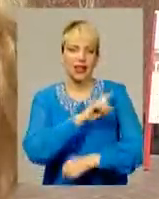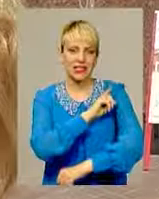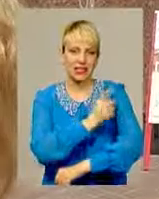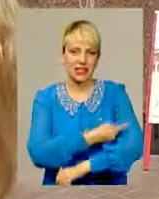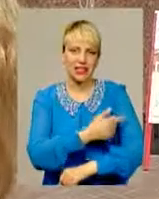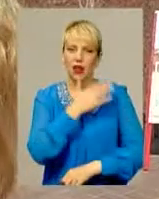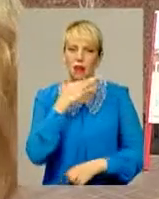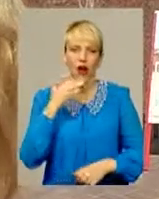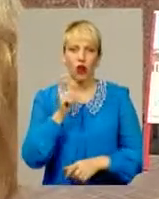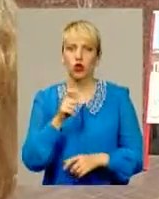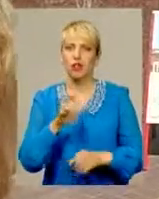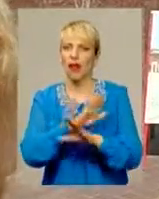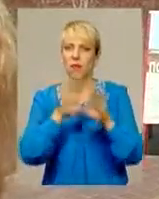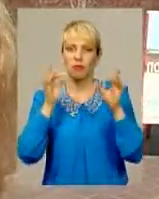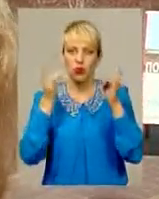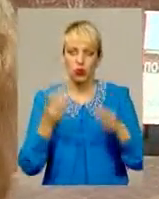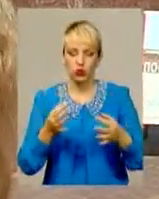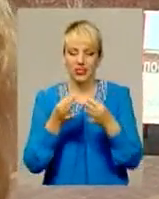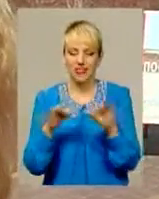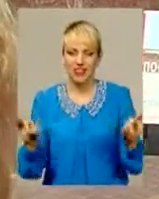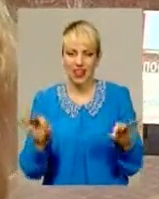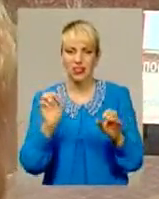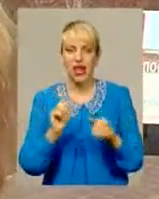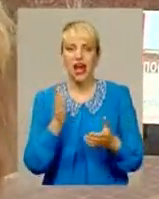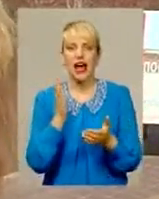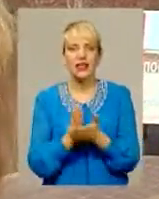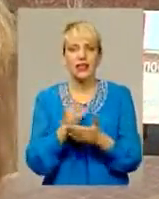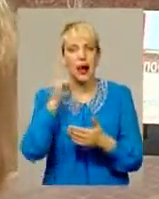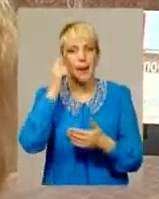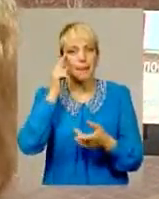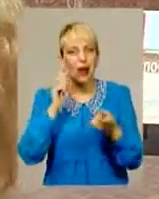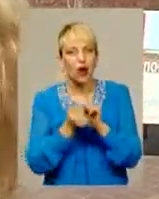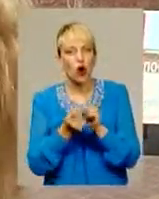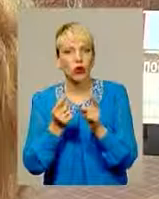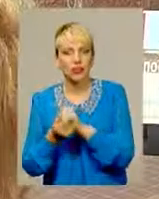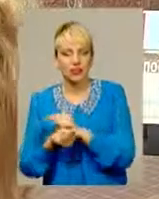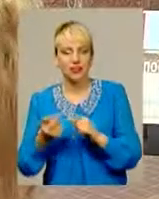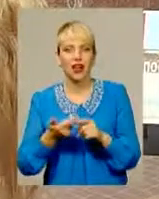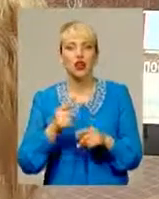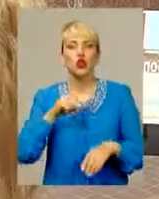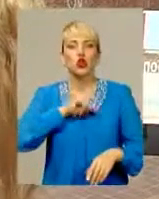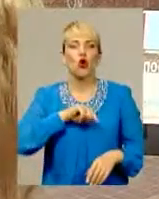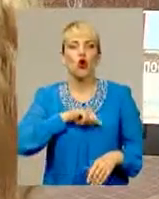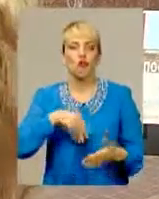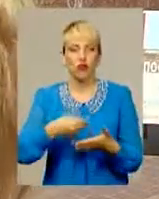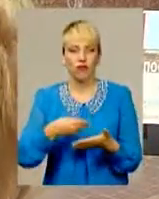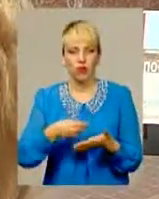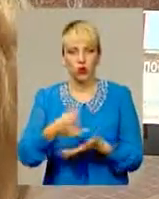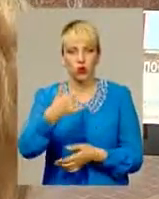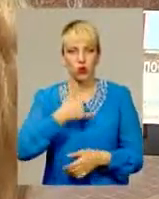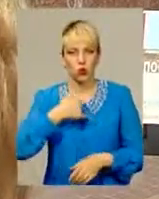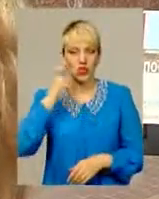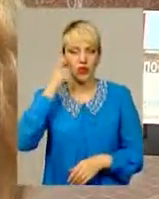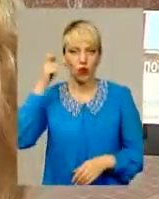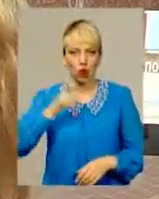просто звільняються, а вже і відбувається переоцінка духовної вартості. У нас в Україні